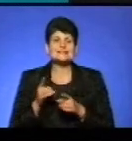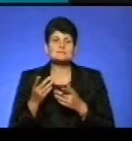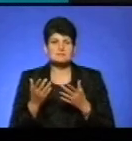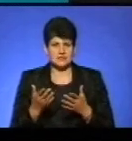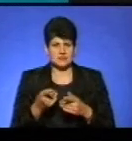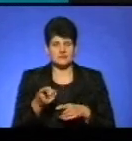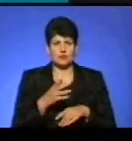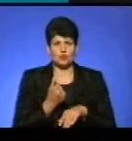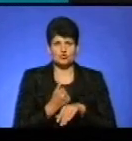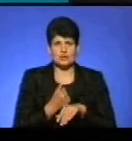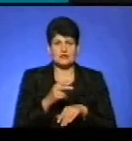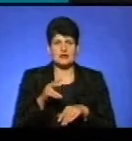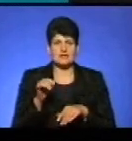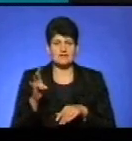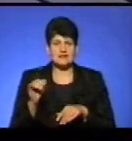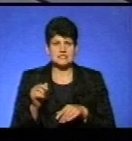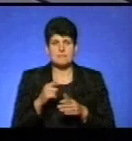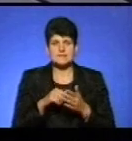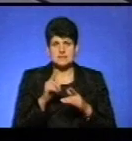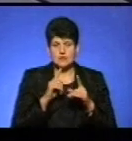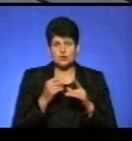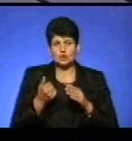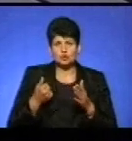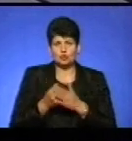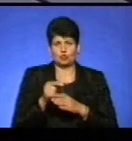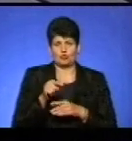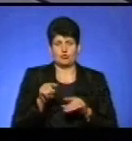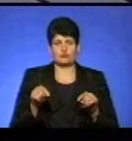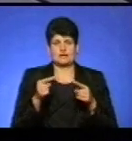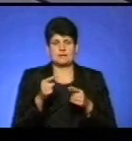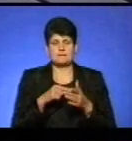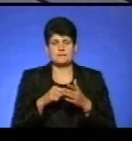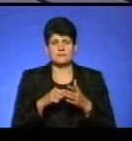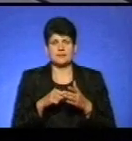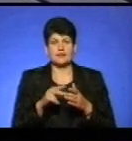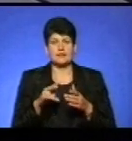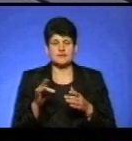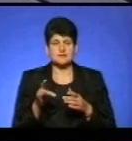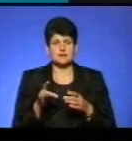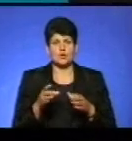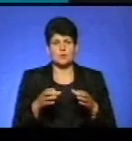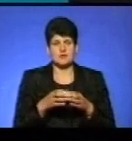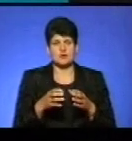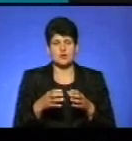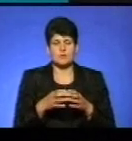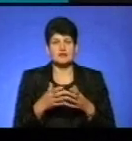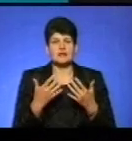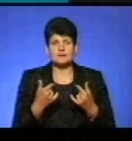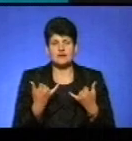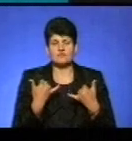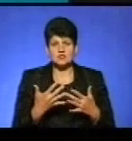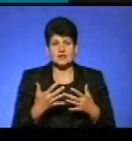очолювали Лановецьку міську раду до того, як утворилася Лановецька об'єднана громада, тобто ви там були керівником і тепер керівник вже